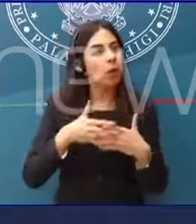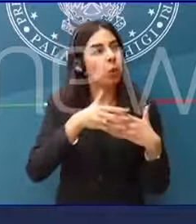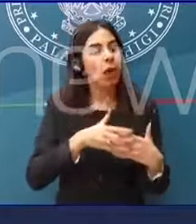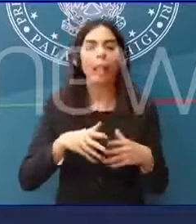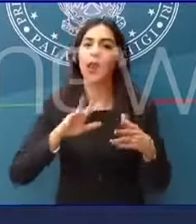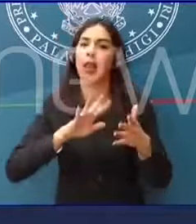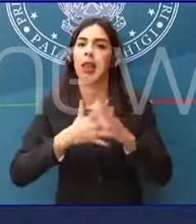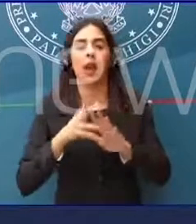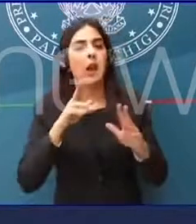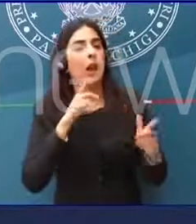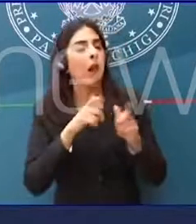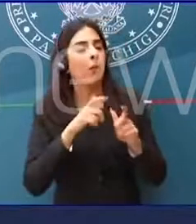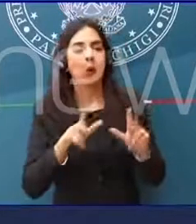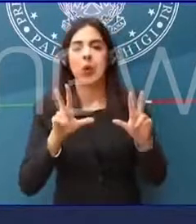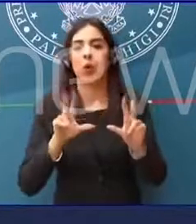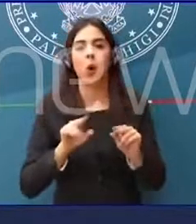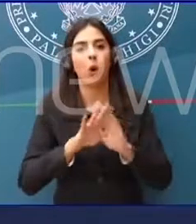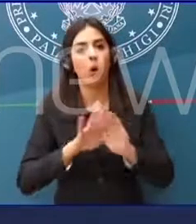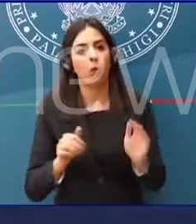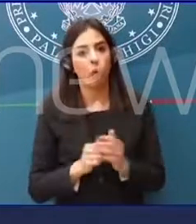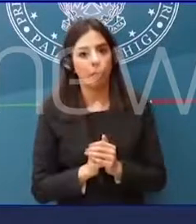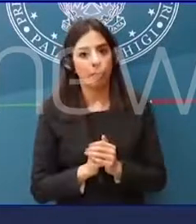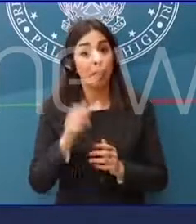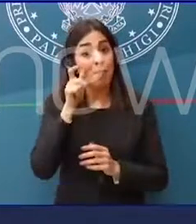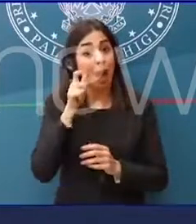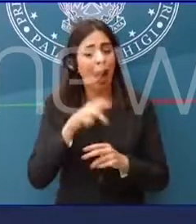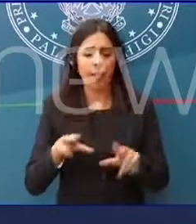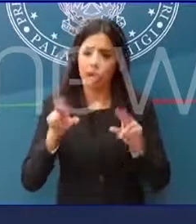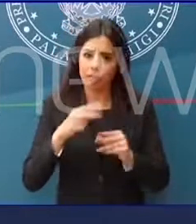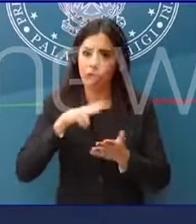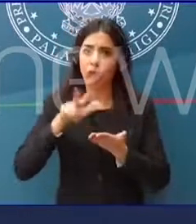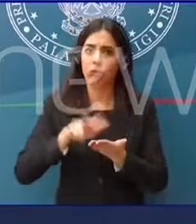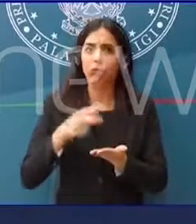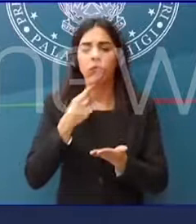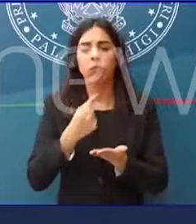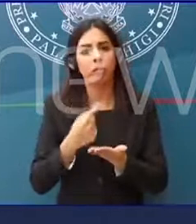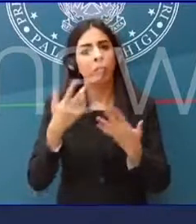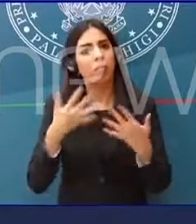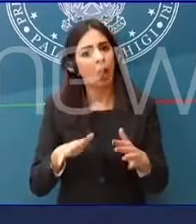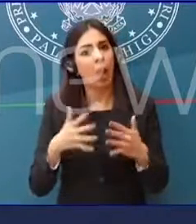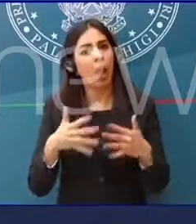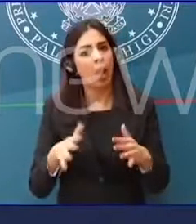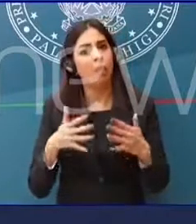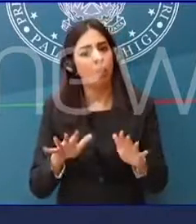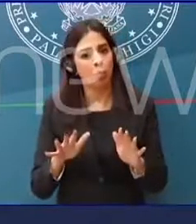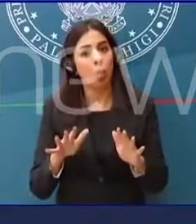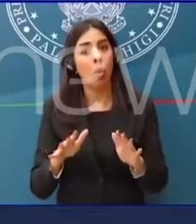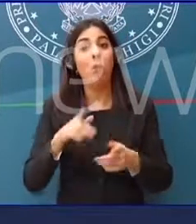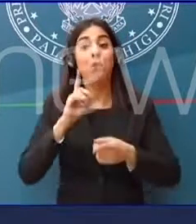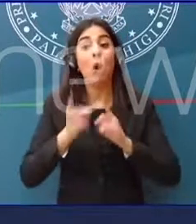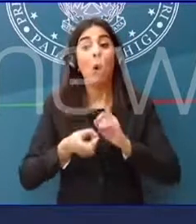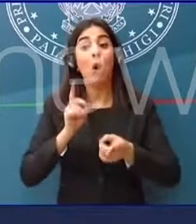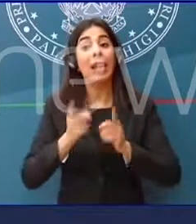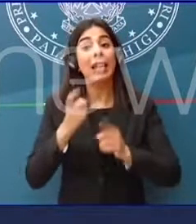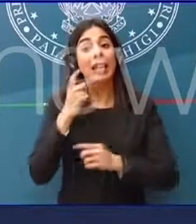Biden ha riaffermato che il pilastro della politica